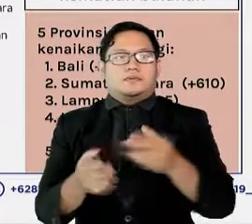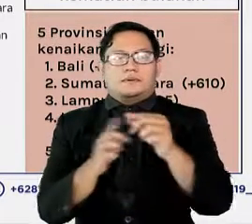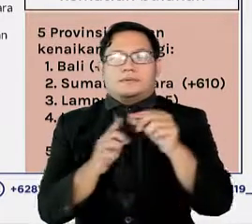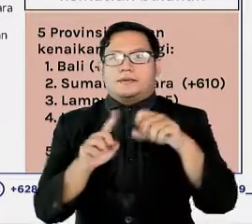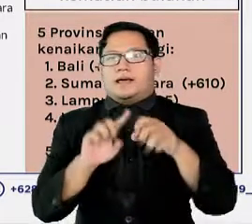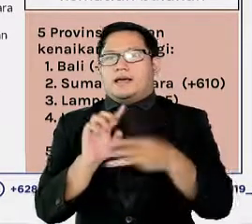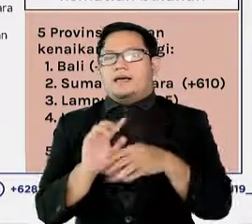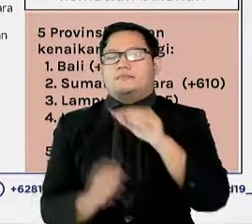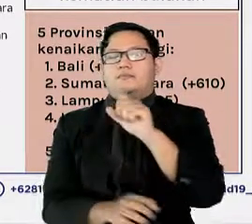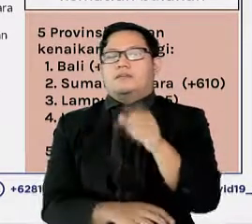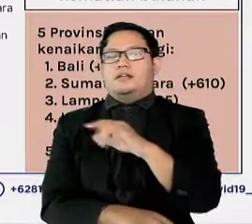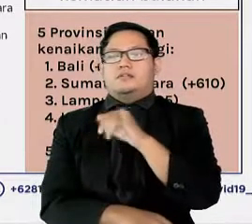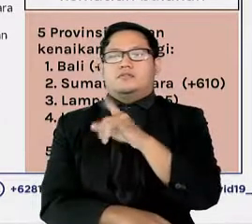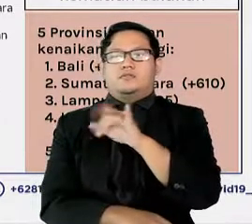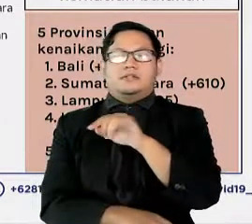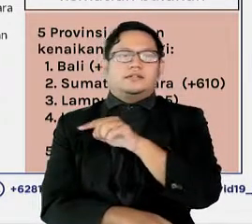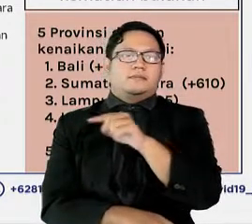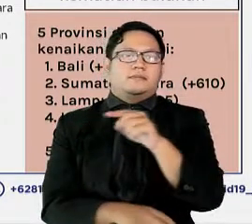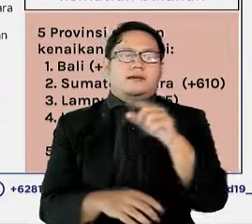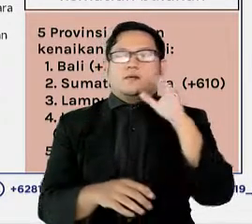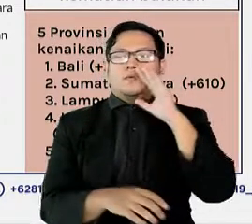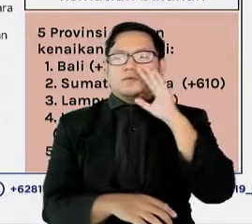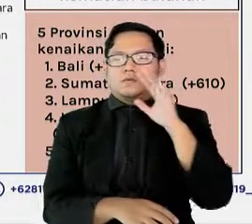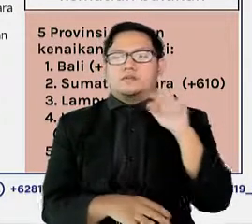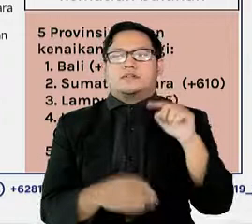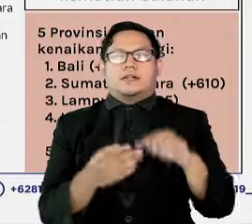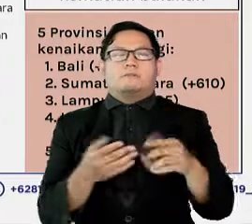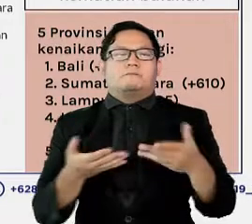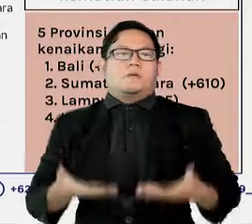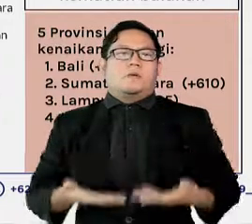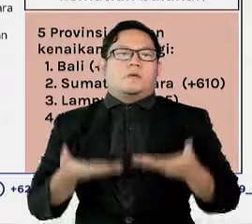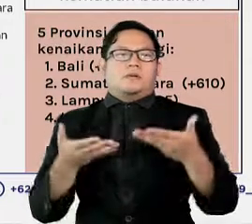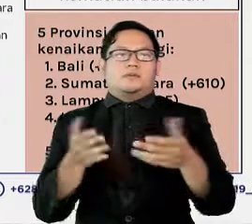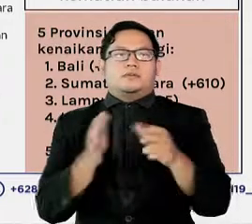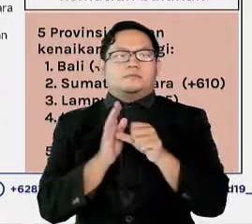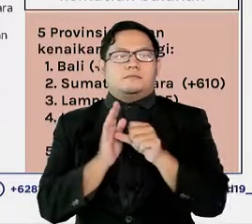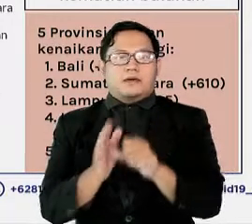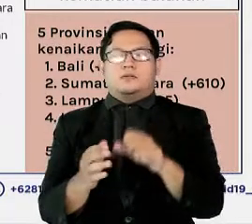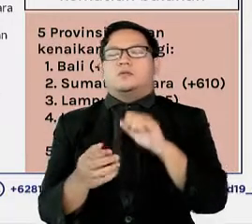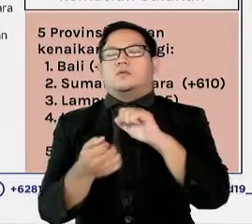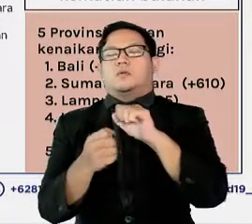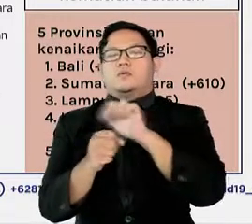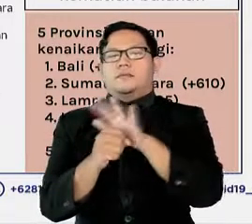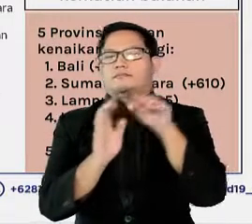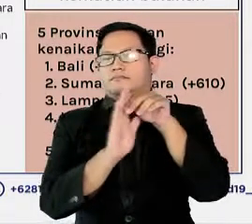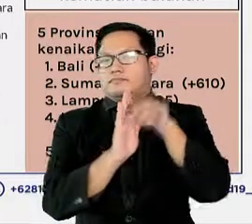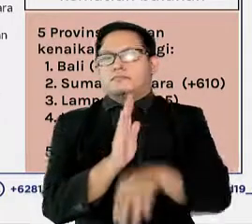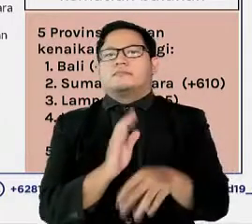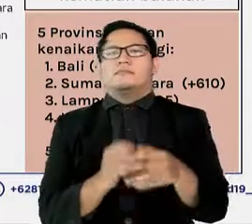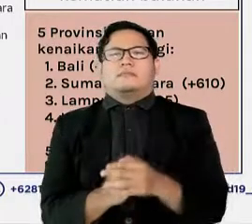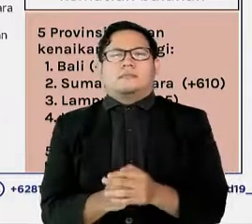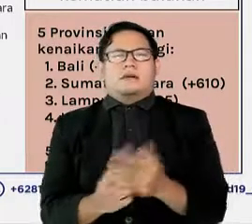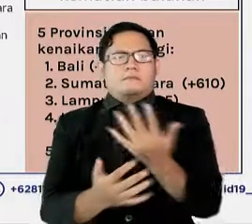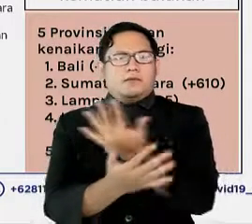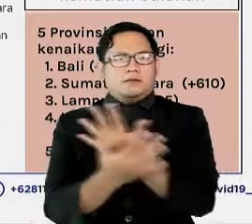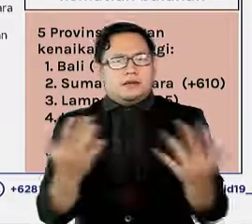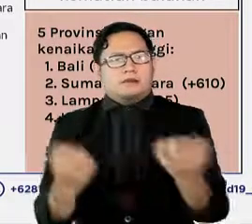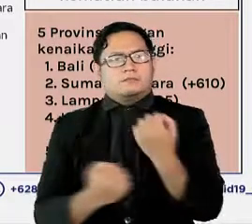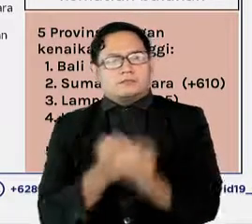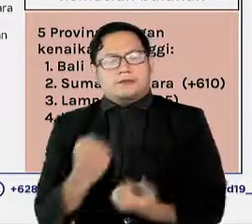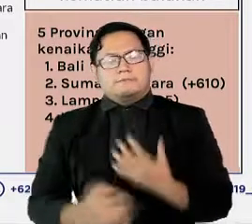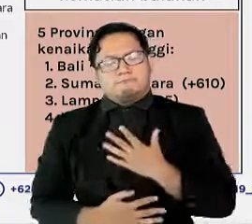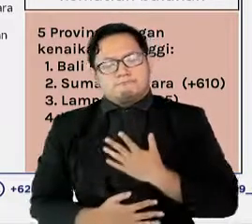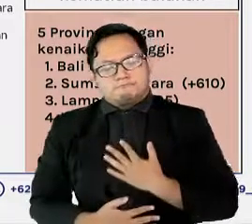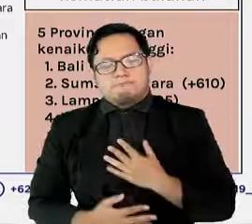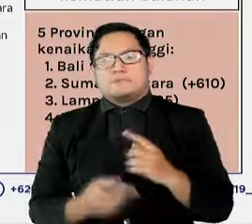Agustus dan berkontribusi langsung dalam menurunkan jumlah kasus. Upaya masyarakat untuk bersabar, menjaga